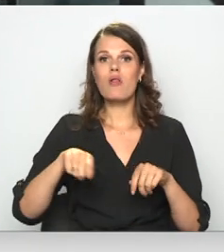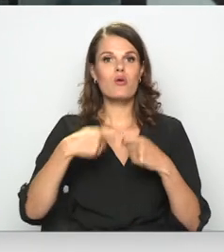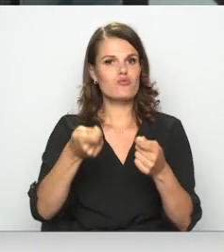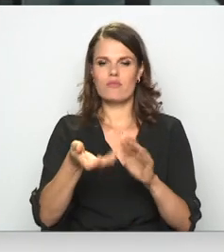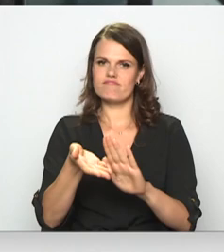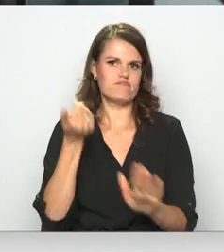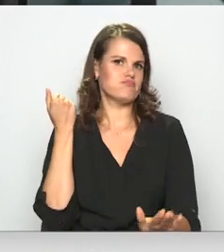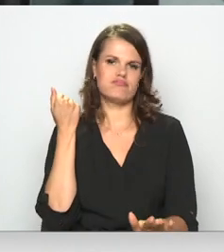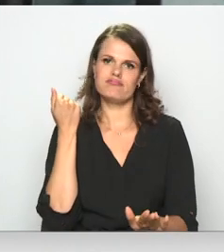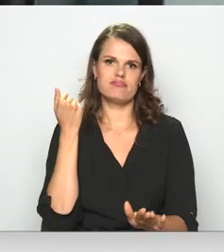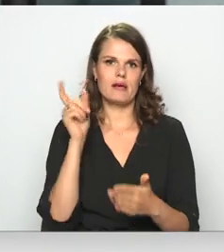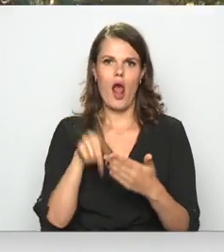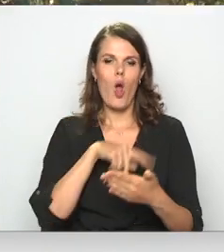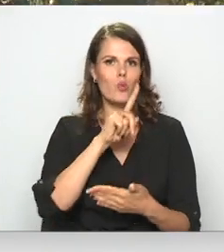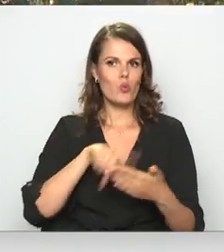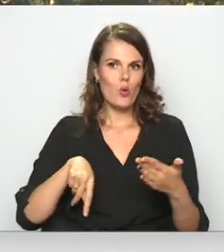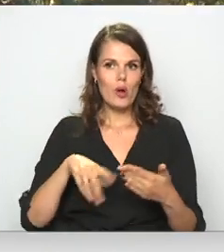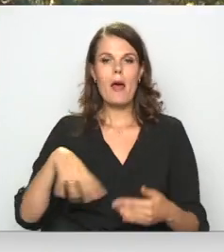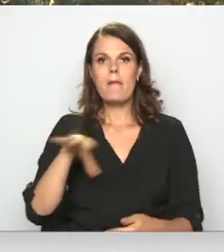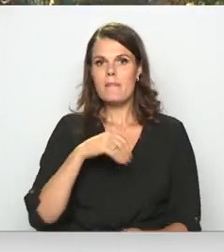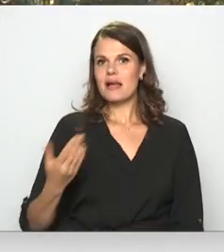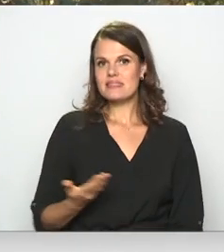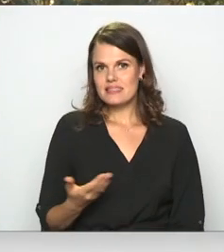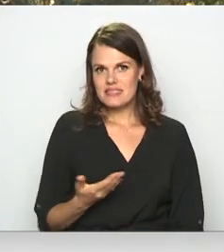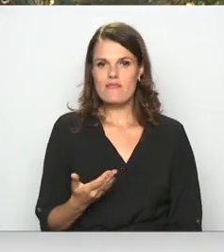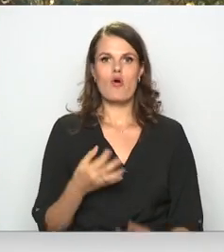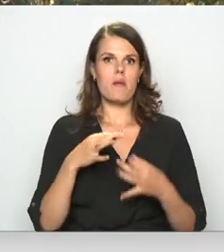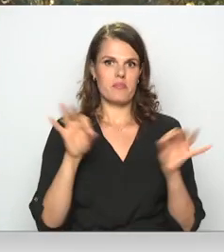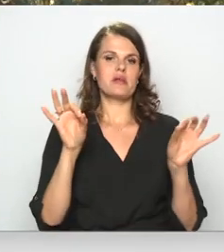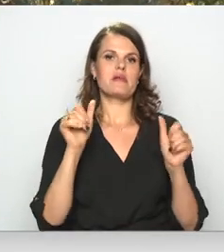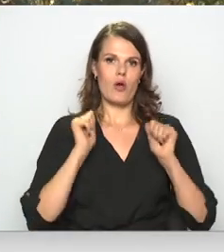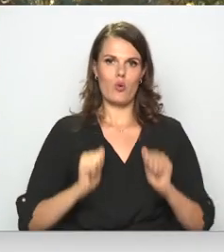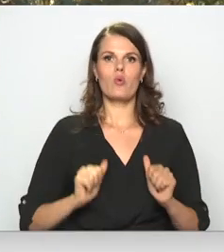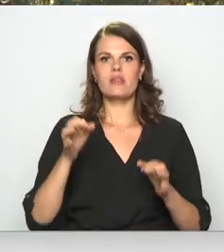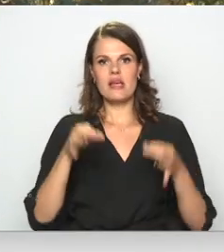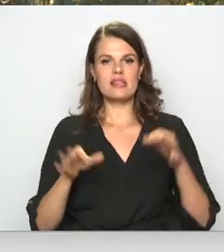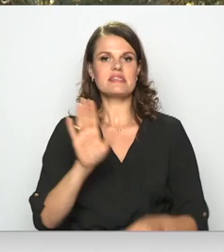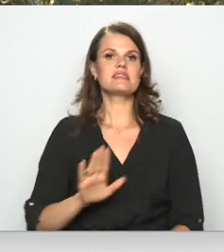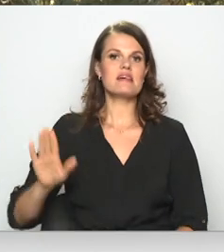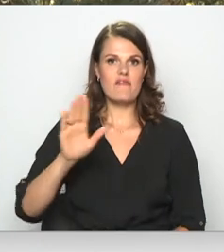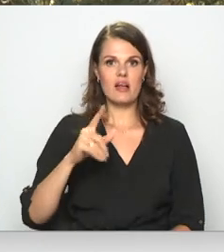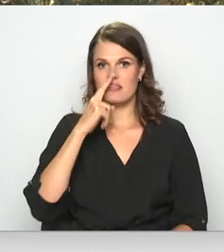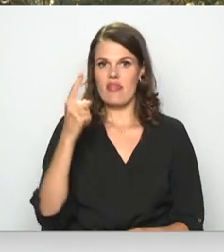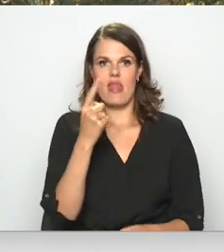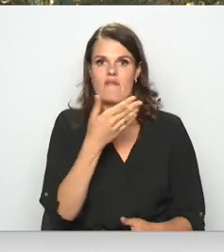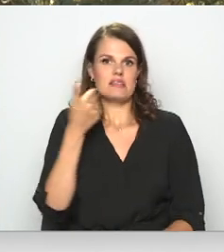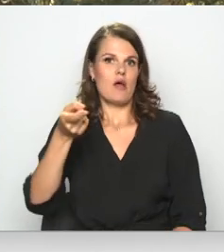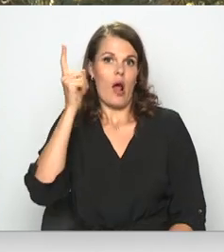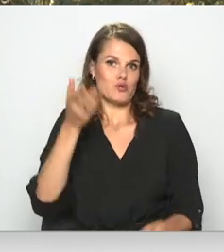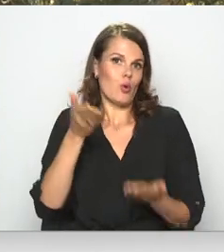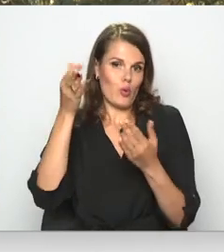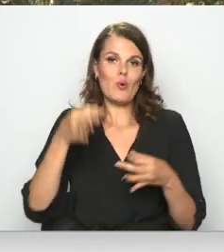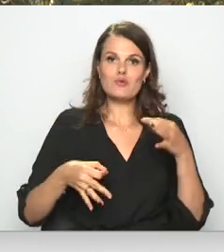vienīgie novada spēļu zālei. Mēs dzīvojam tiesiskā valstī. Nevienam nav aizliegts arī tiesāties, bet